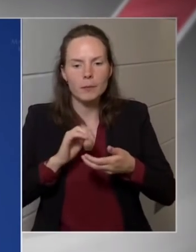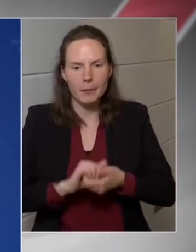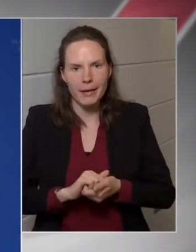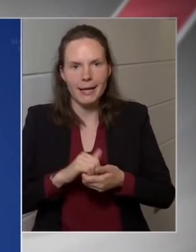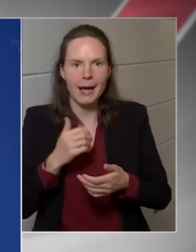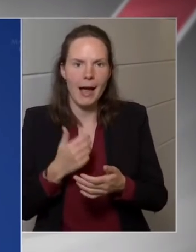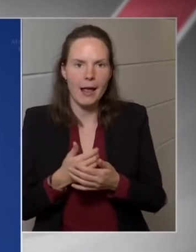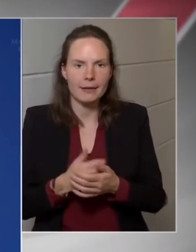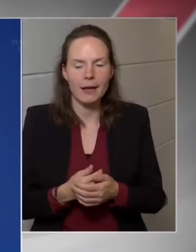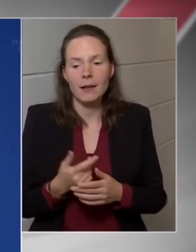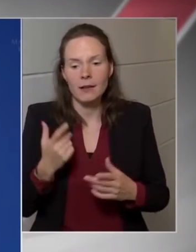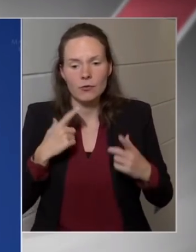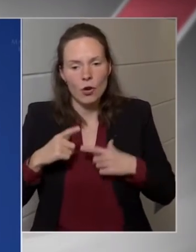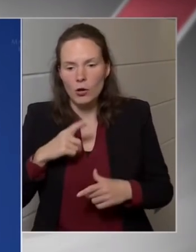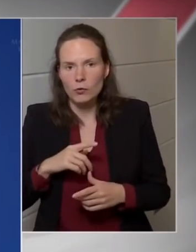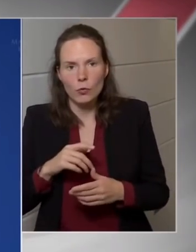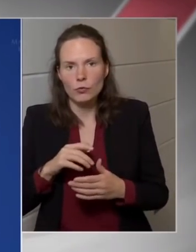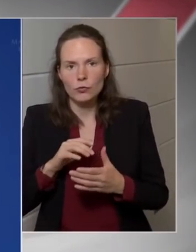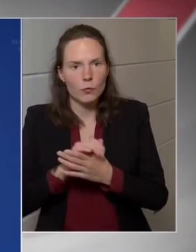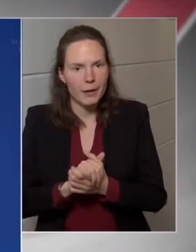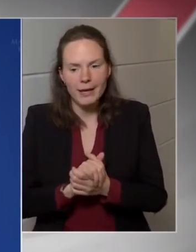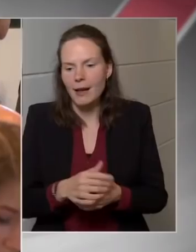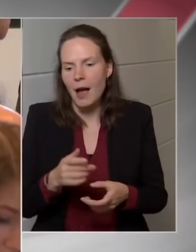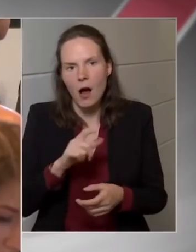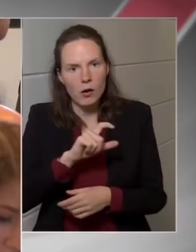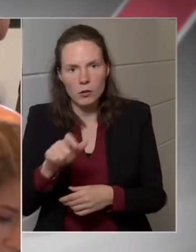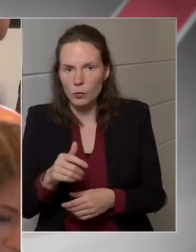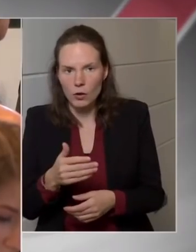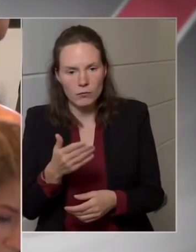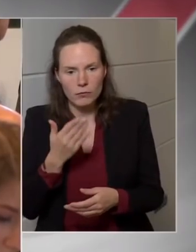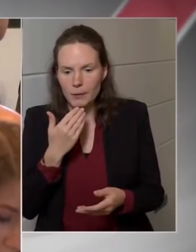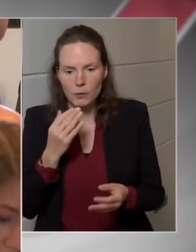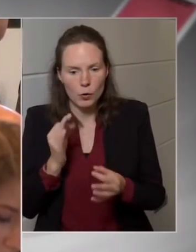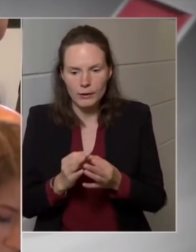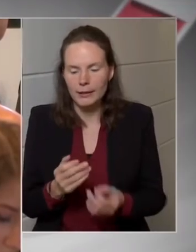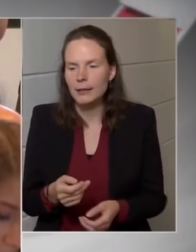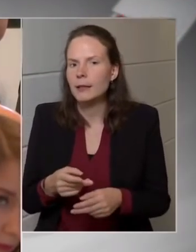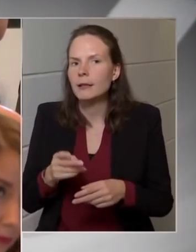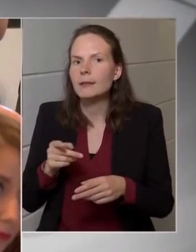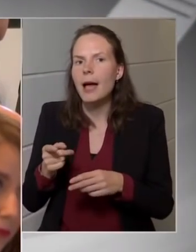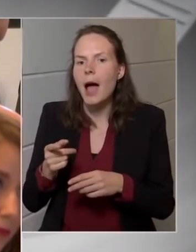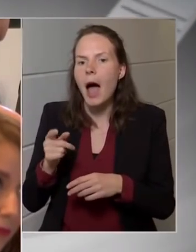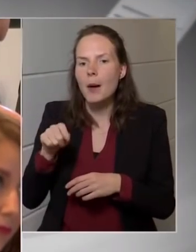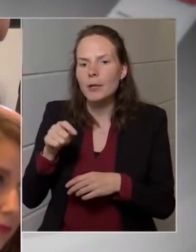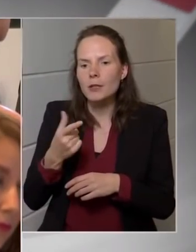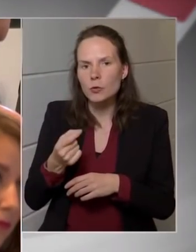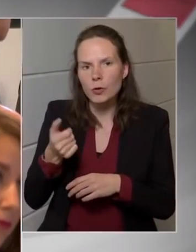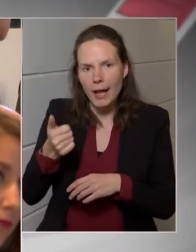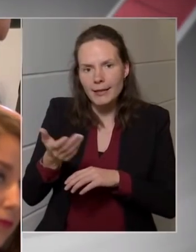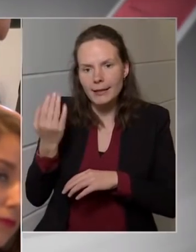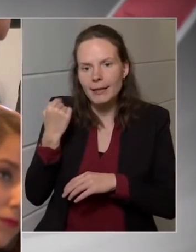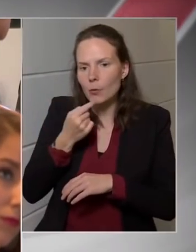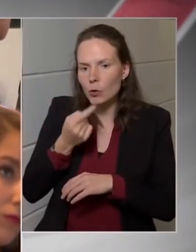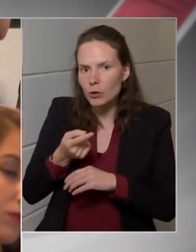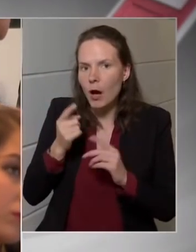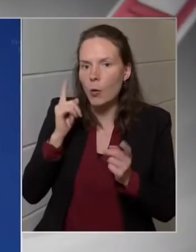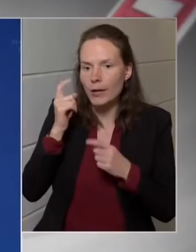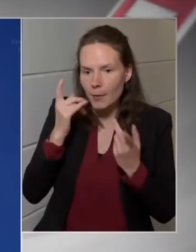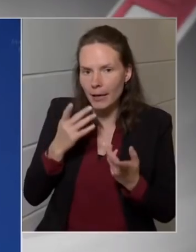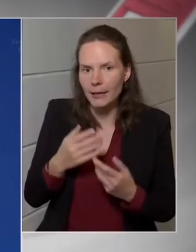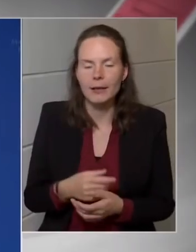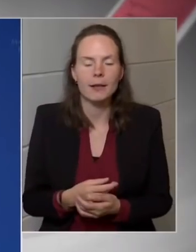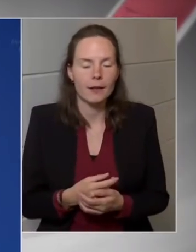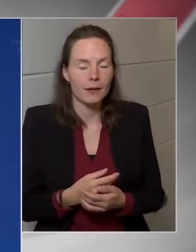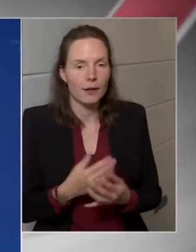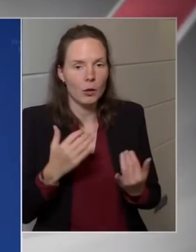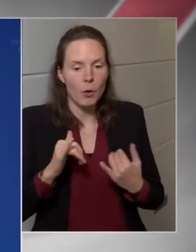a béke azóta sem következett be. Oké, ahogyan április 21-én mondta, hogy reméli, tehát akkor már zannott a háború. Én ma is remélem, hogy a